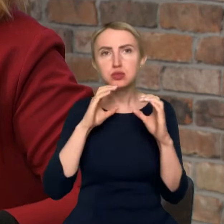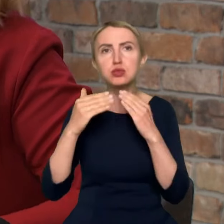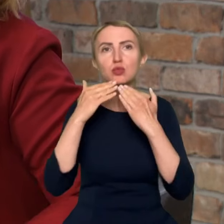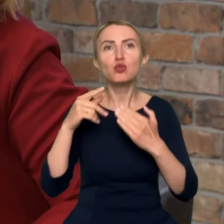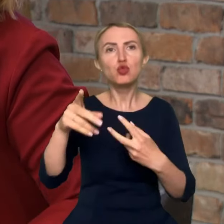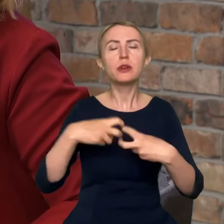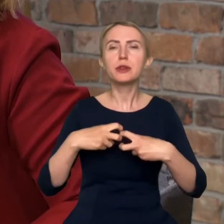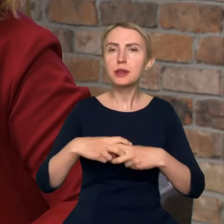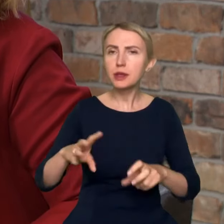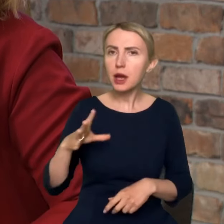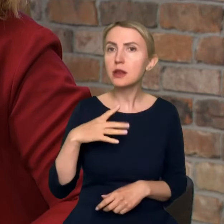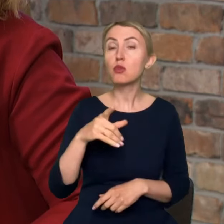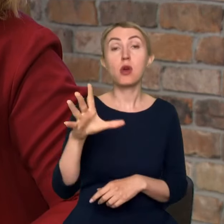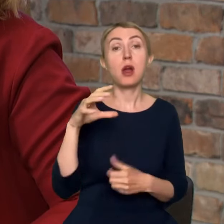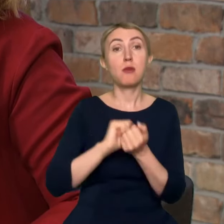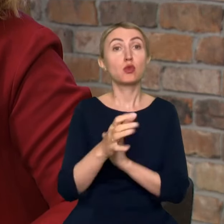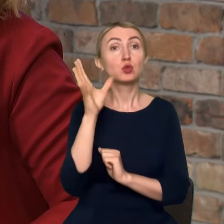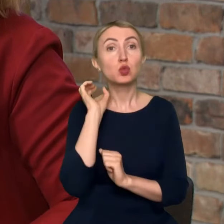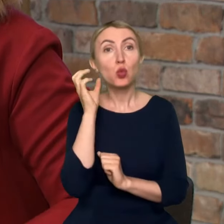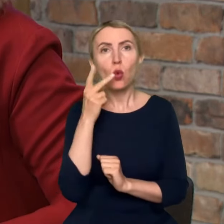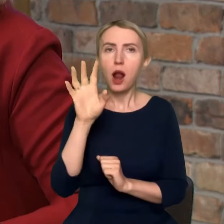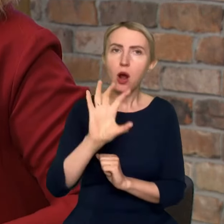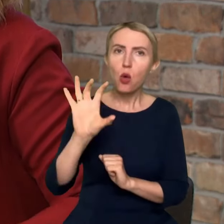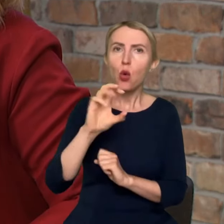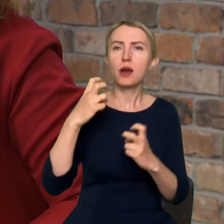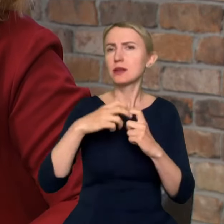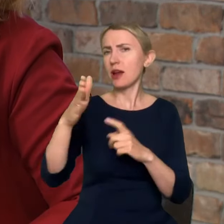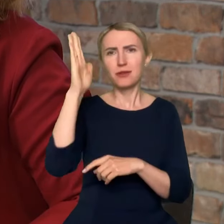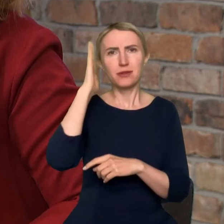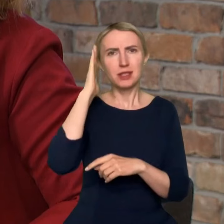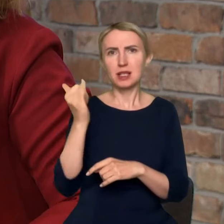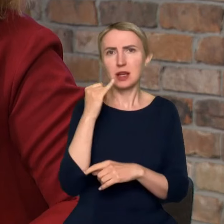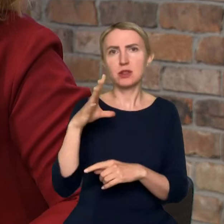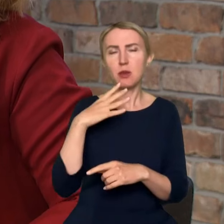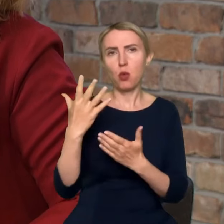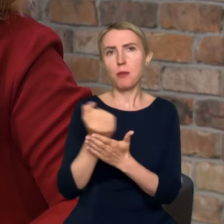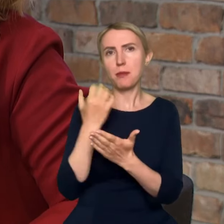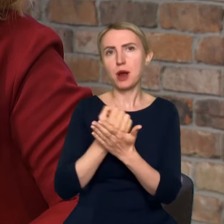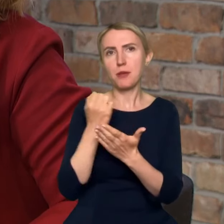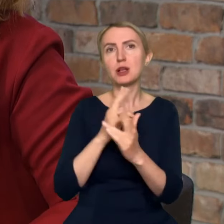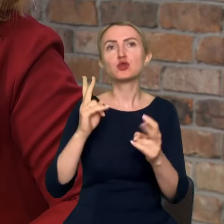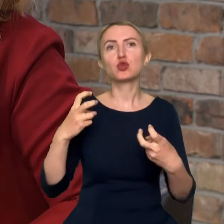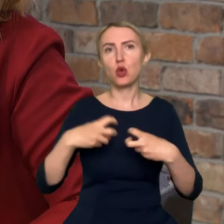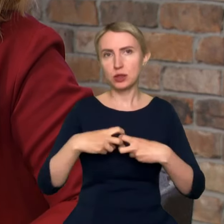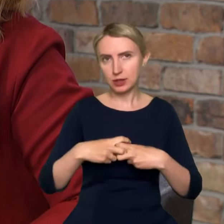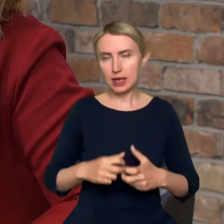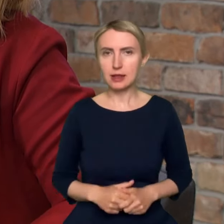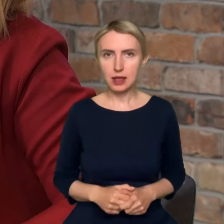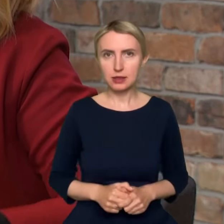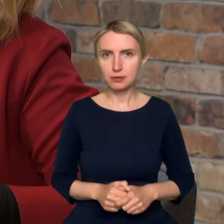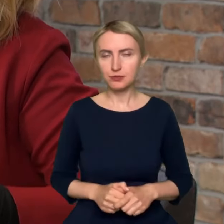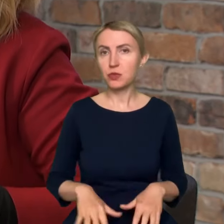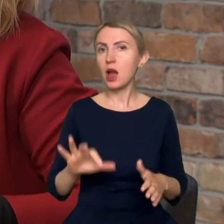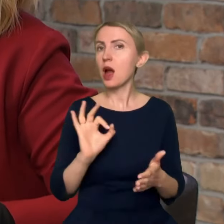ewentualnie słuchało czegoś, tak? Czy oglądało i ta wiedza, no zawsze była pozyskiwana z internetu. Więc akurat tutaj to nie o to,